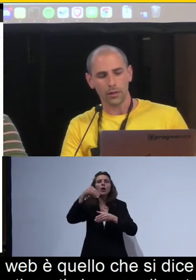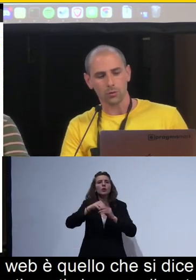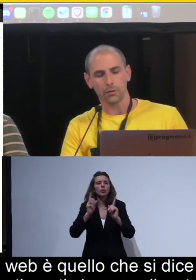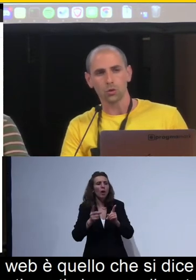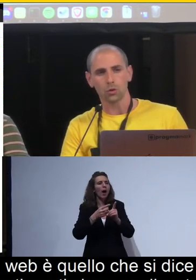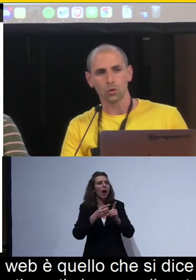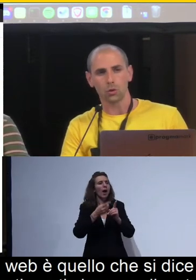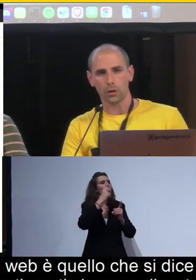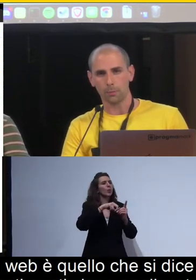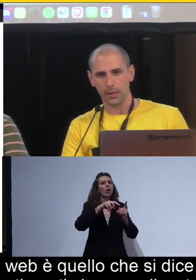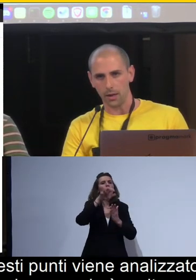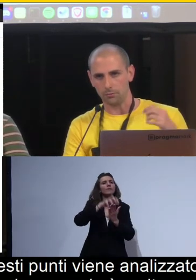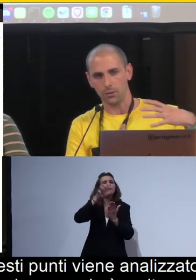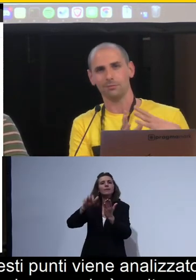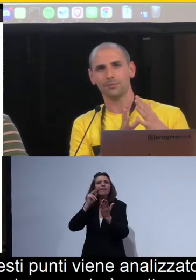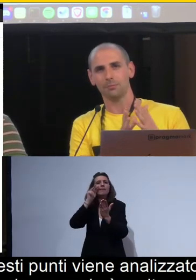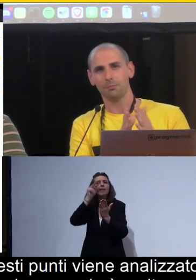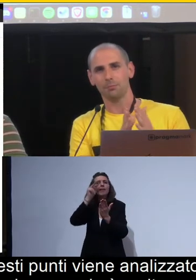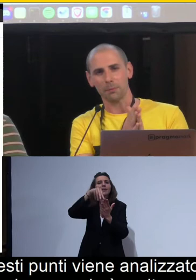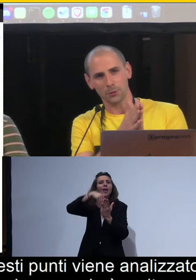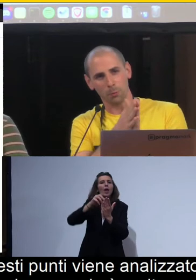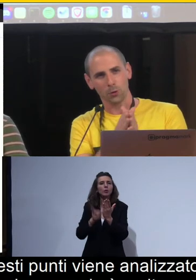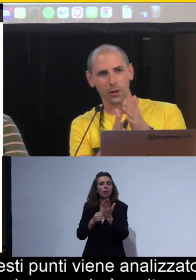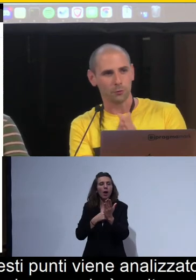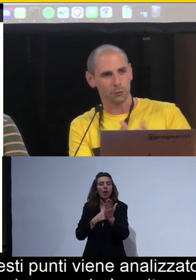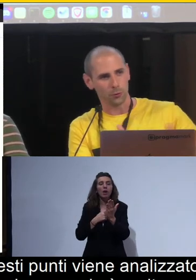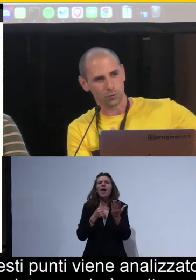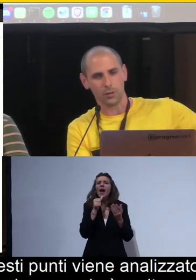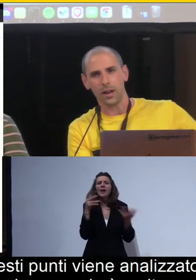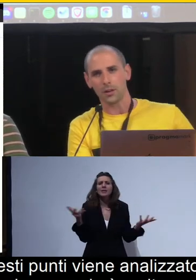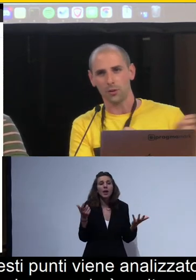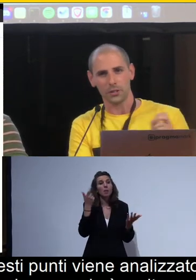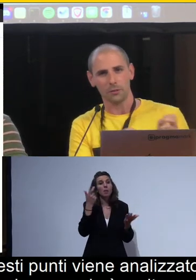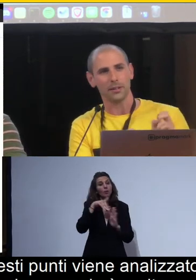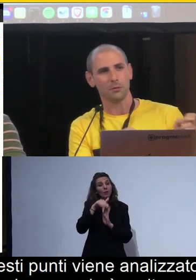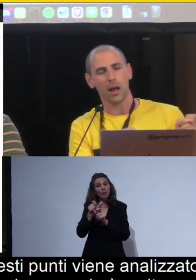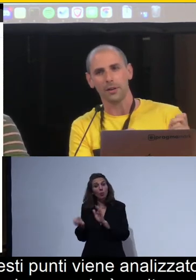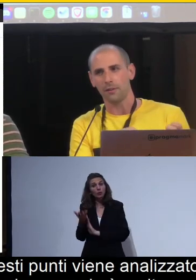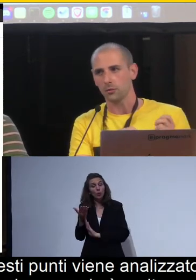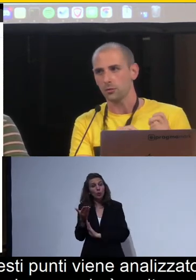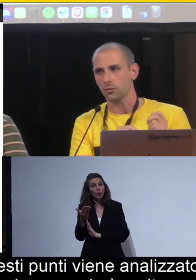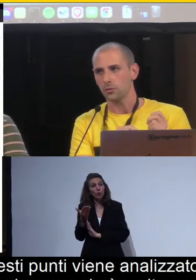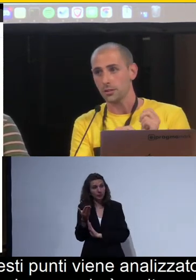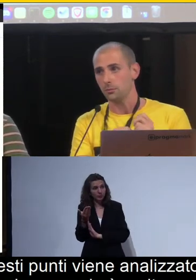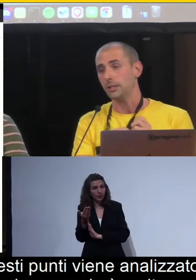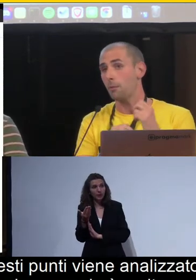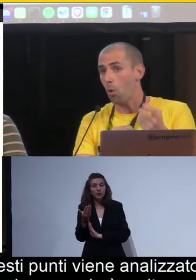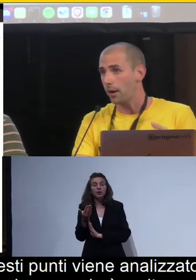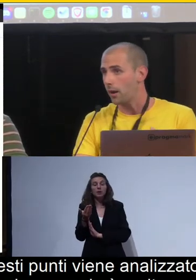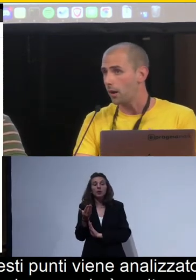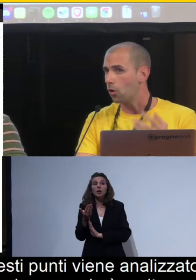con Lighthouse avere uno score perché per sviluppatori in un flusso di rilascio è facilmente misurabile il fatto dell